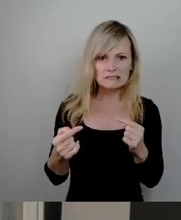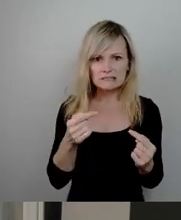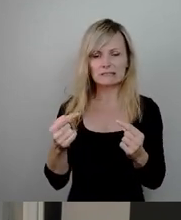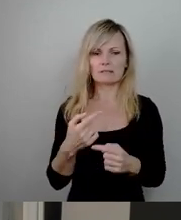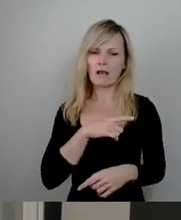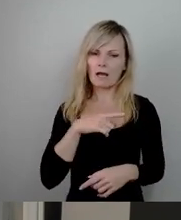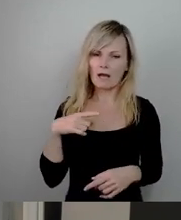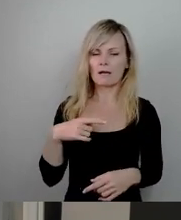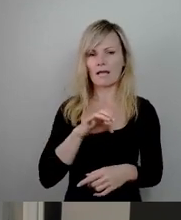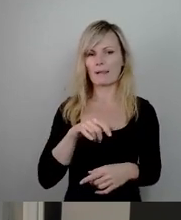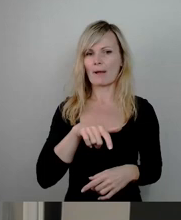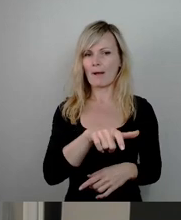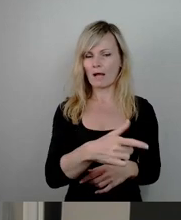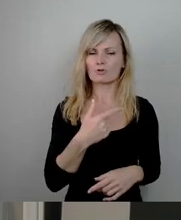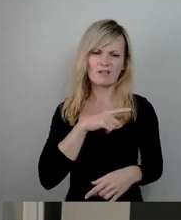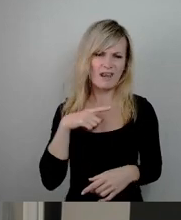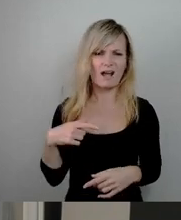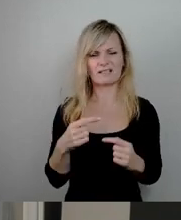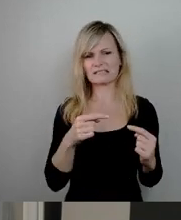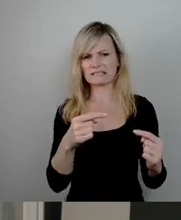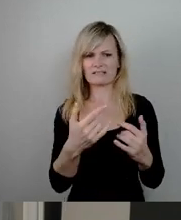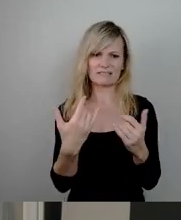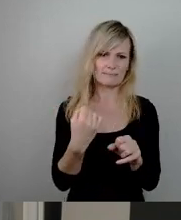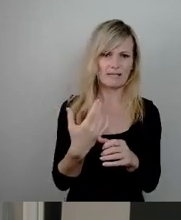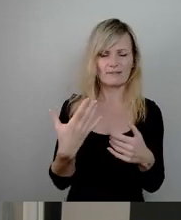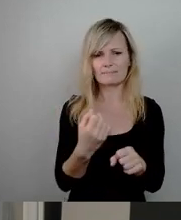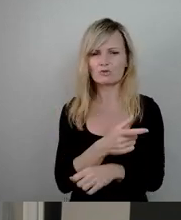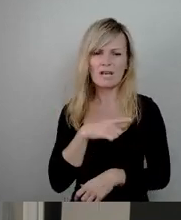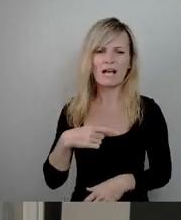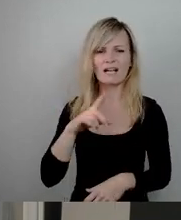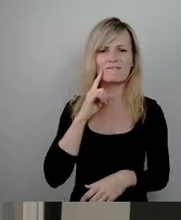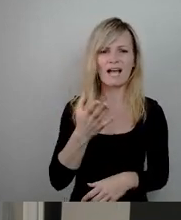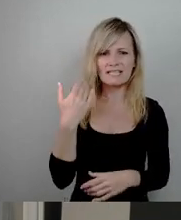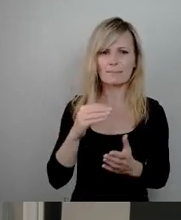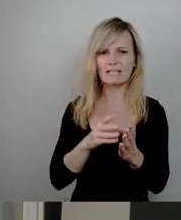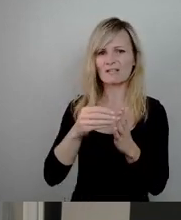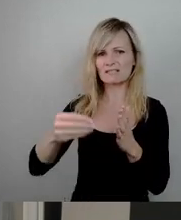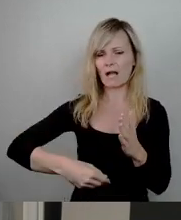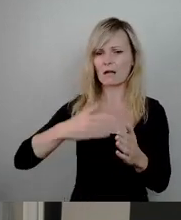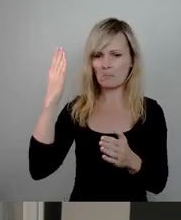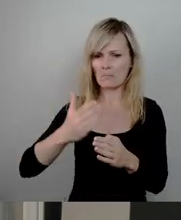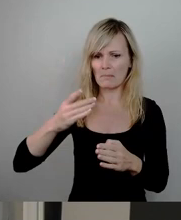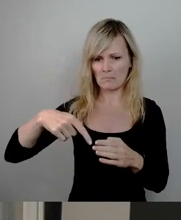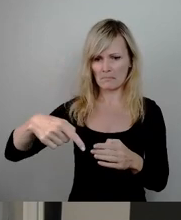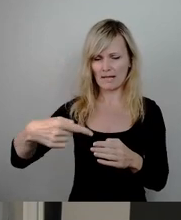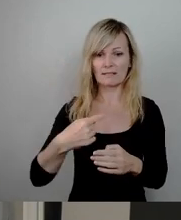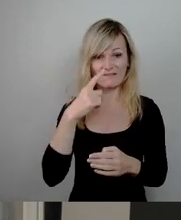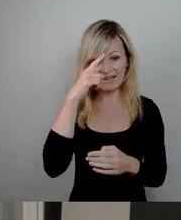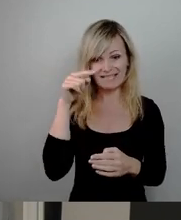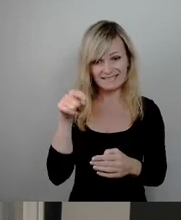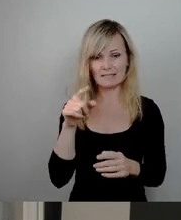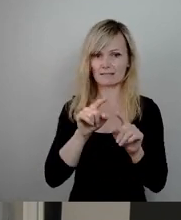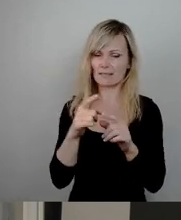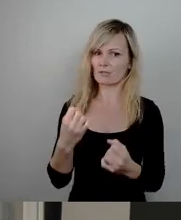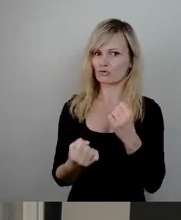Wir wissen schon lange, der Mietvertrag wird auslaufen. Und wir alle miteinander wissen, dass es ein sehr komplexes, sehr schwieriges Thema ist.